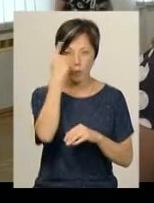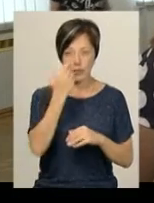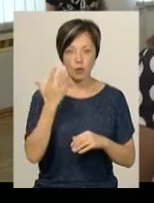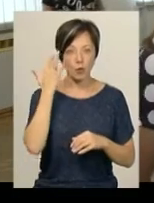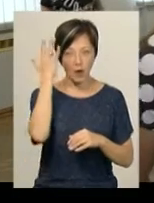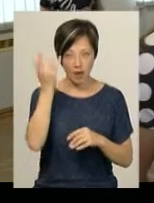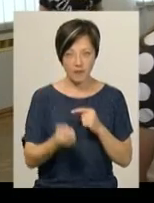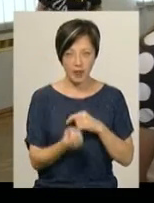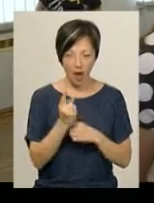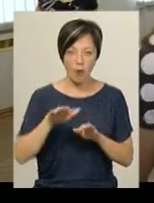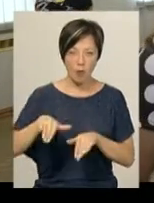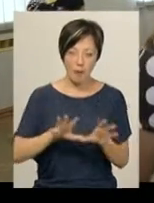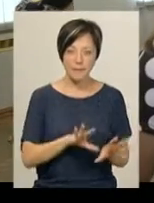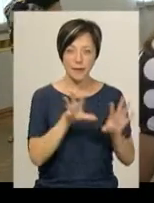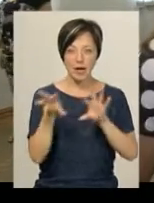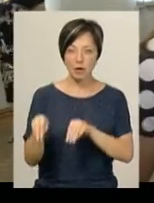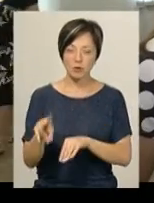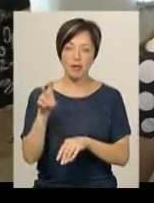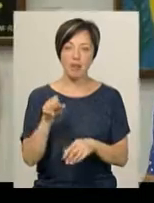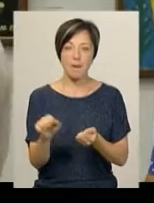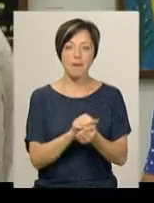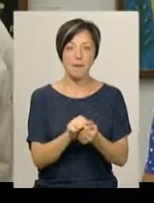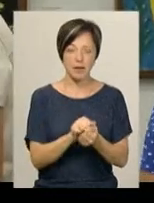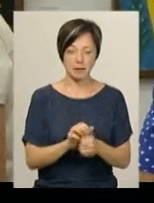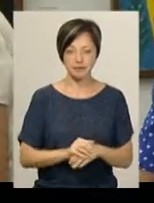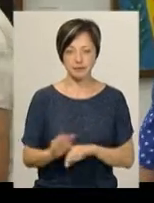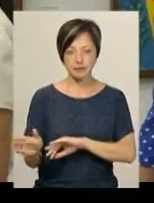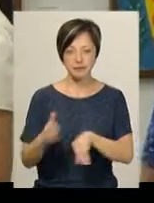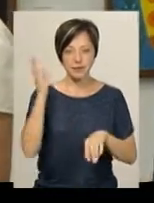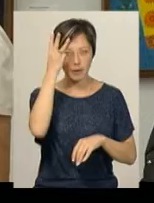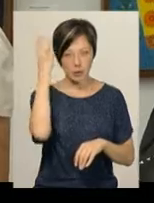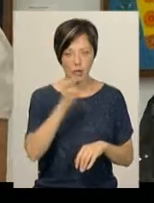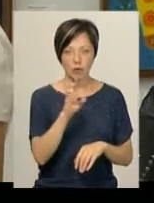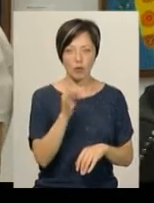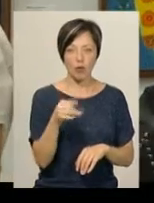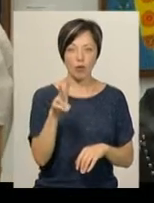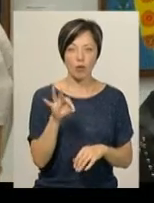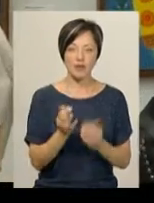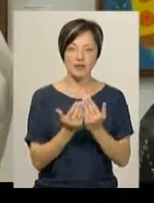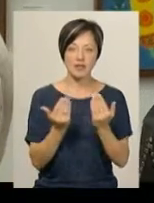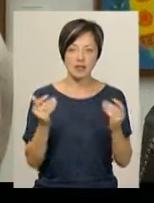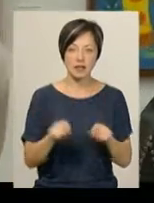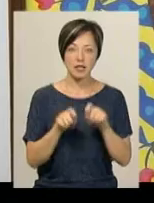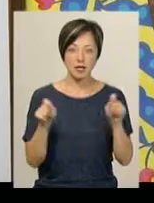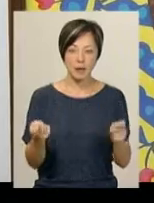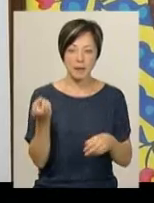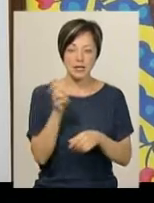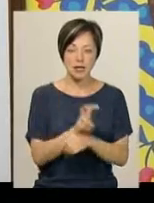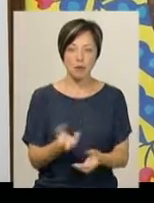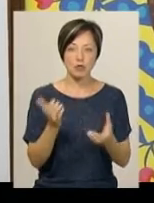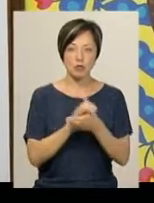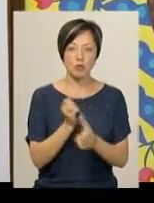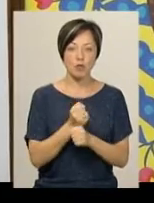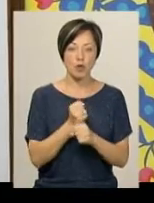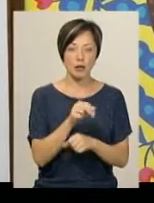уяві, а потім вона переносила їх на папір. Хмельничанка Даниїла Бойко на відкриття виставки прийшла, аби краще познайомитися з